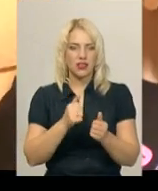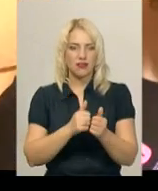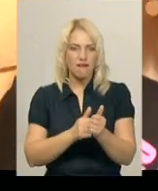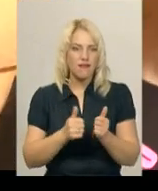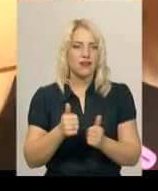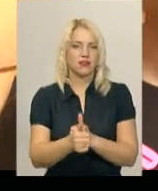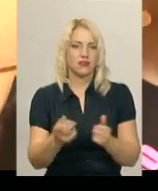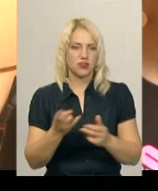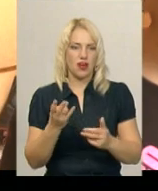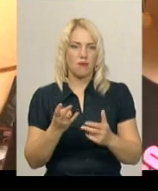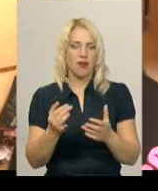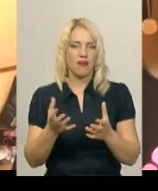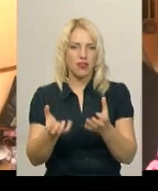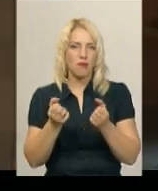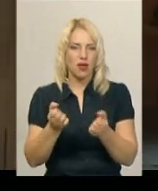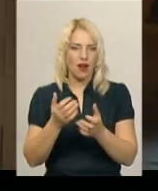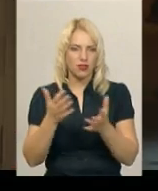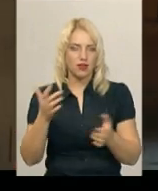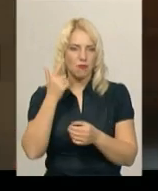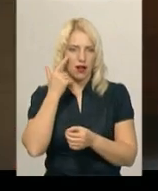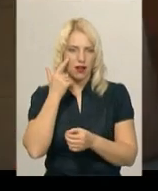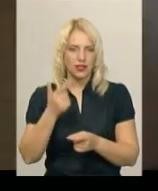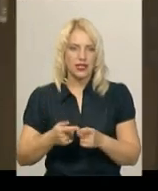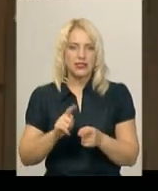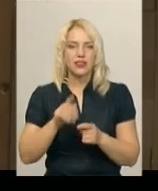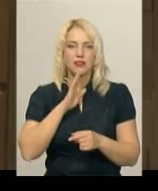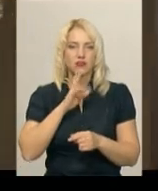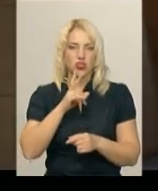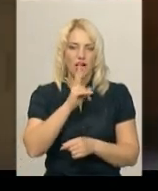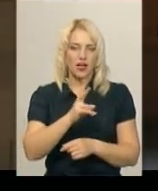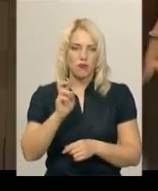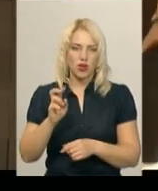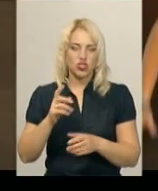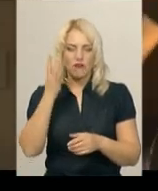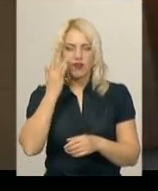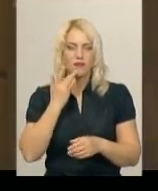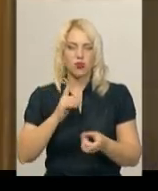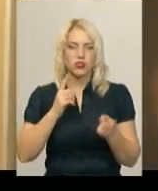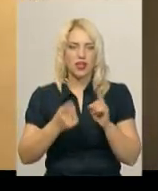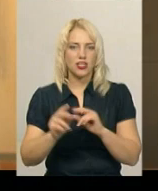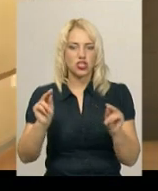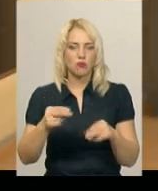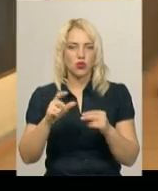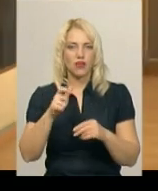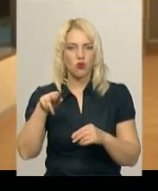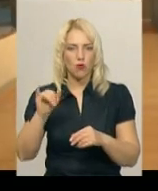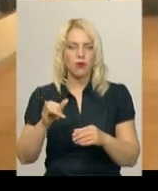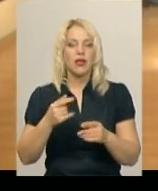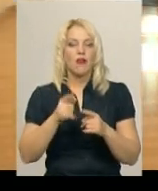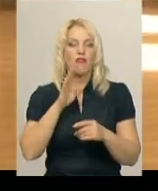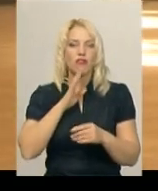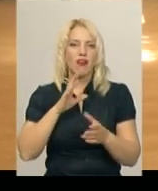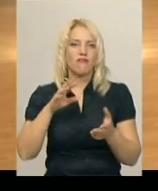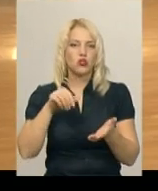і набирати бали. Ця дівчина, Каріна Борячик, влітку стала чемпіонкою Європи. На Чемпіонаті світу вона виступала в